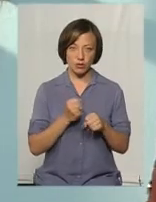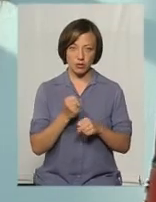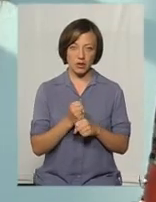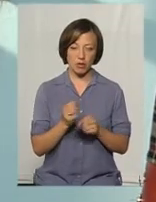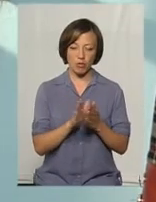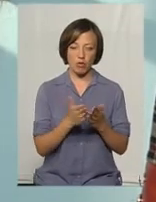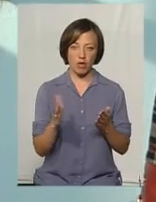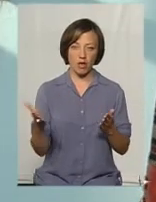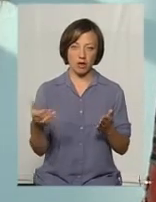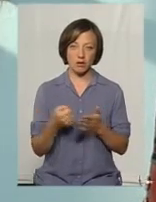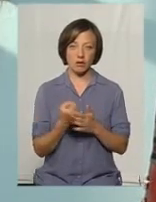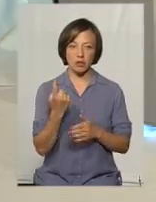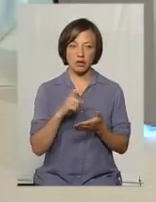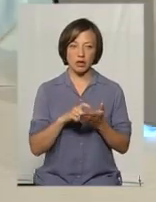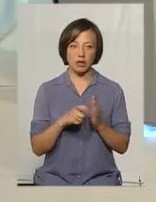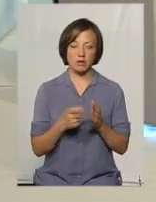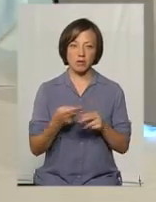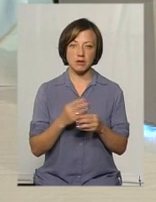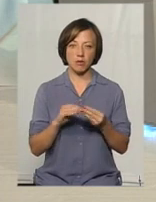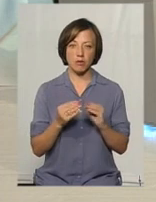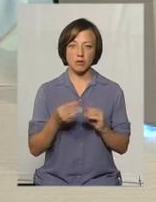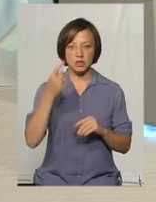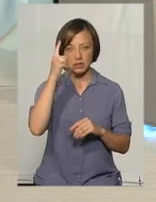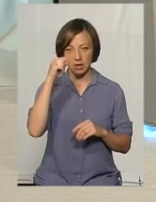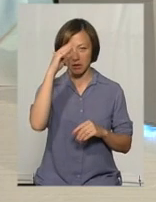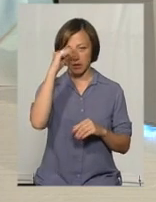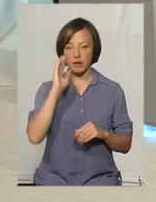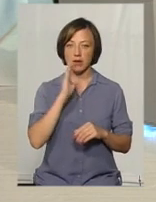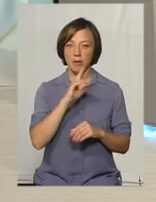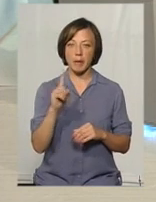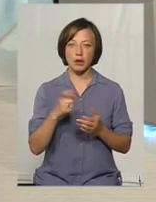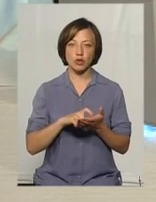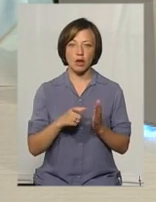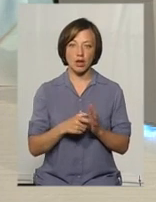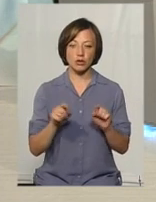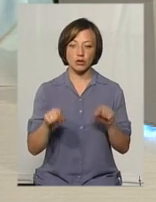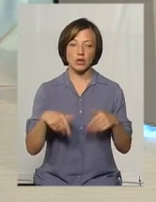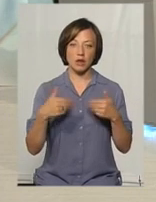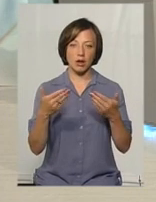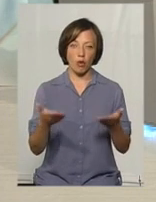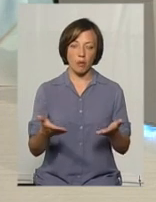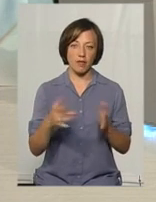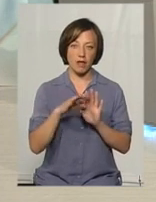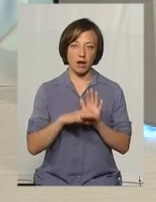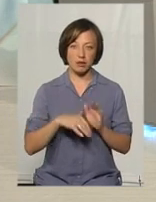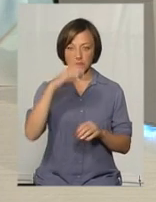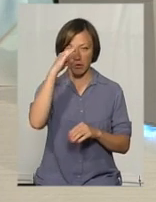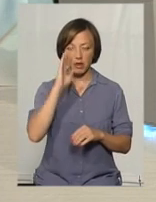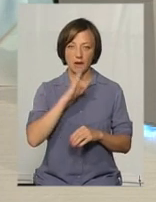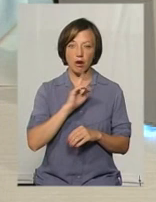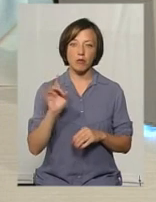буклет до першого класу без проблем, що мають знати батьки першокласників. І тут даються рекомендації батькам.